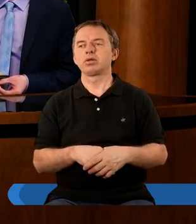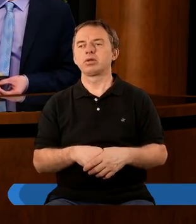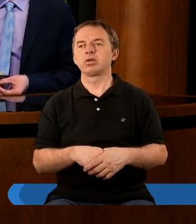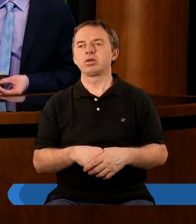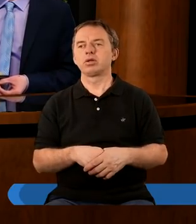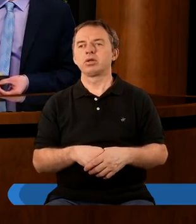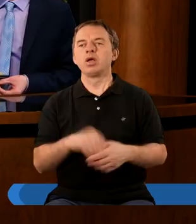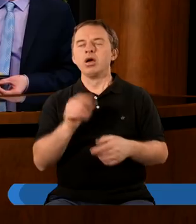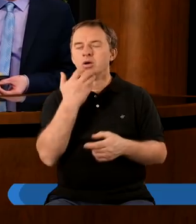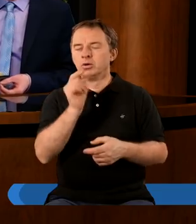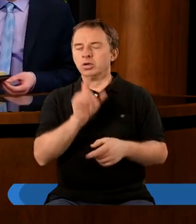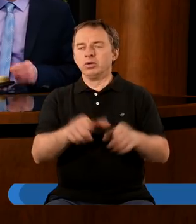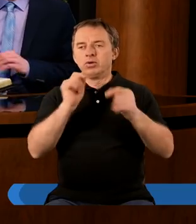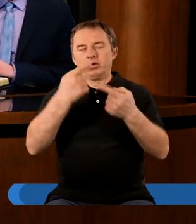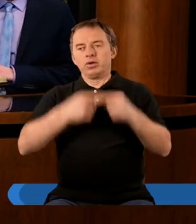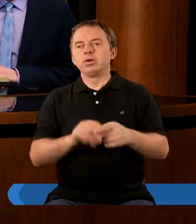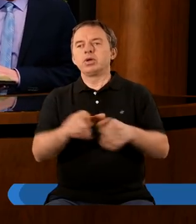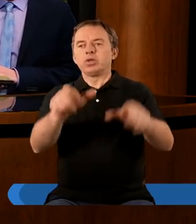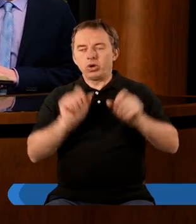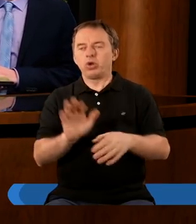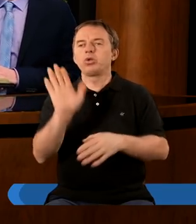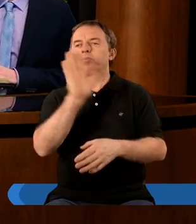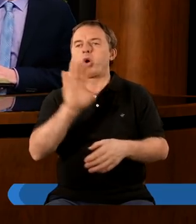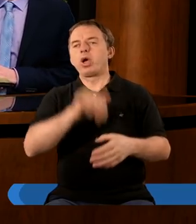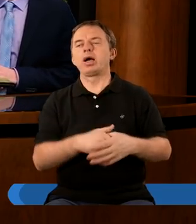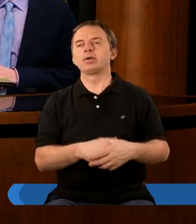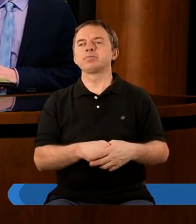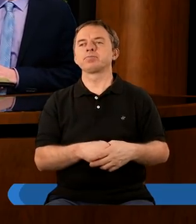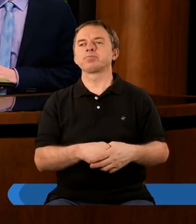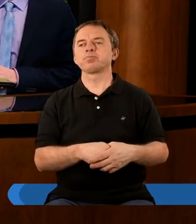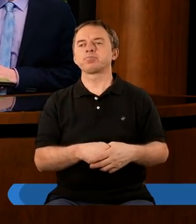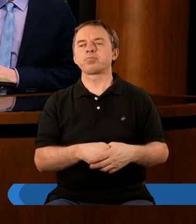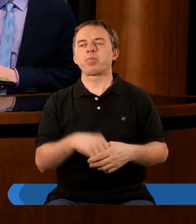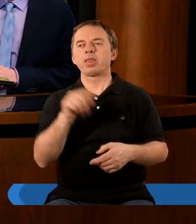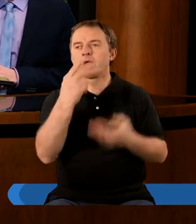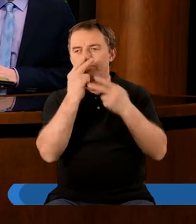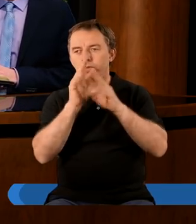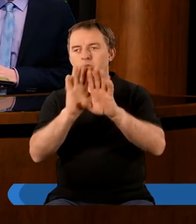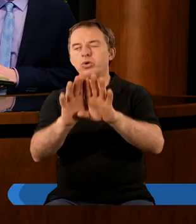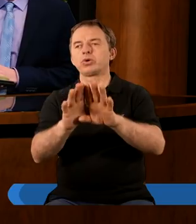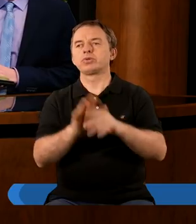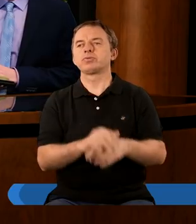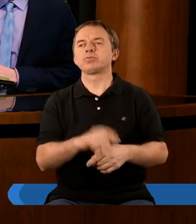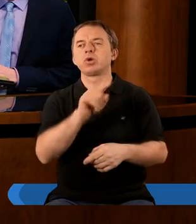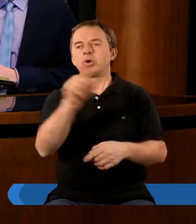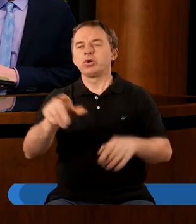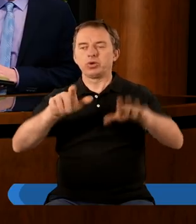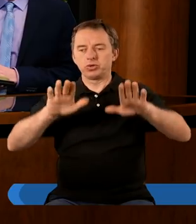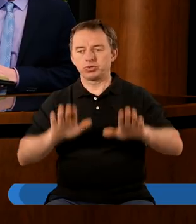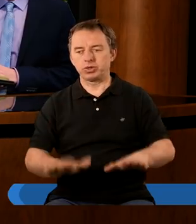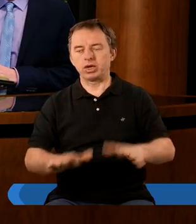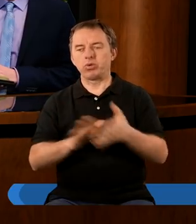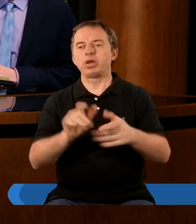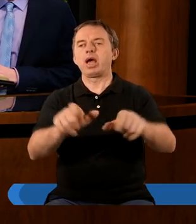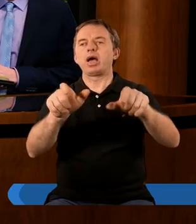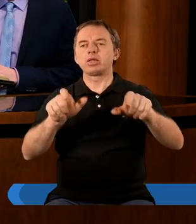Bo kiedy czytamy w trzecim wersecie, pokazany jest ten tron Boga i nagle pokazane jest, że oni siedzą na